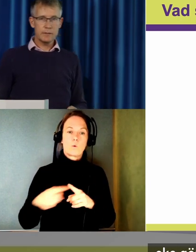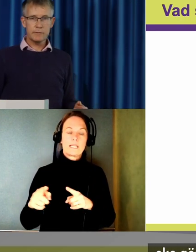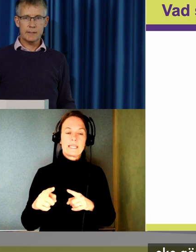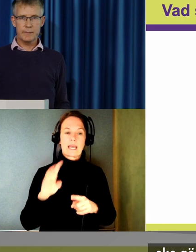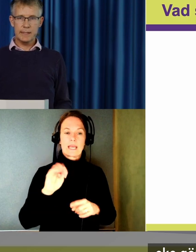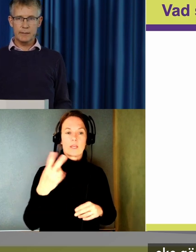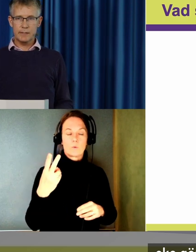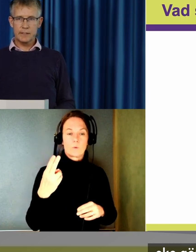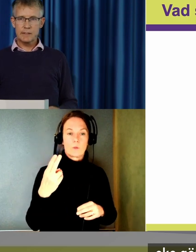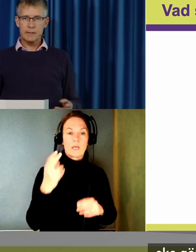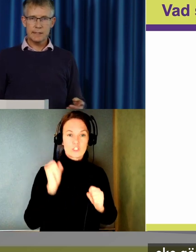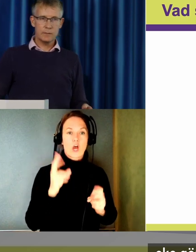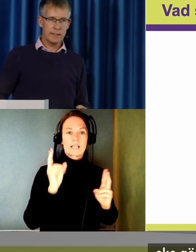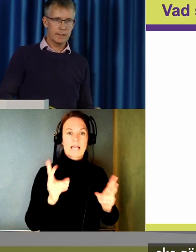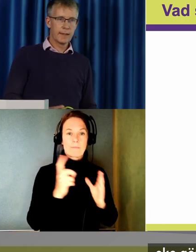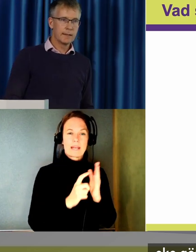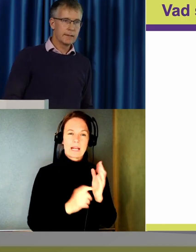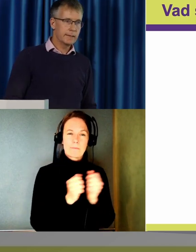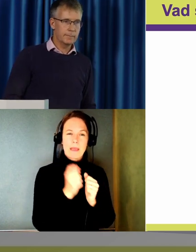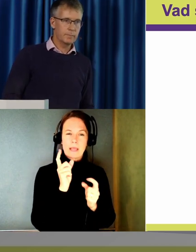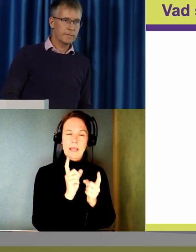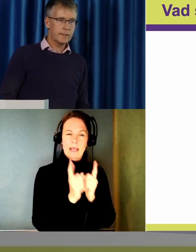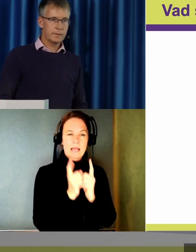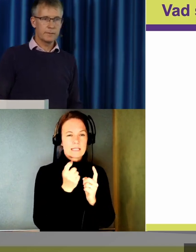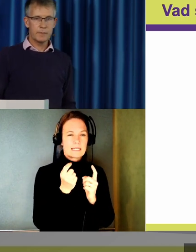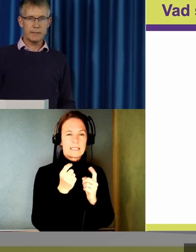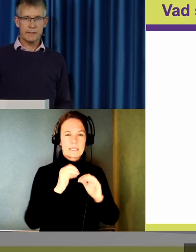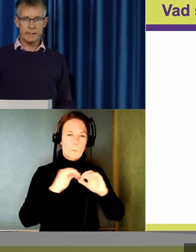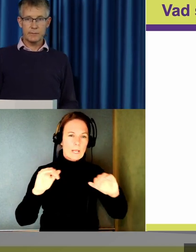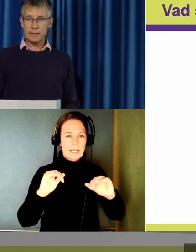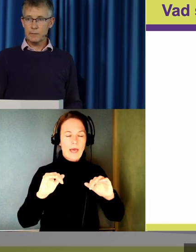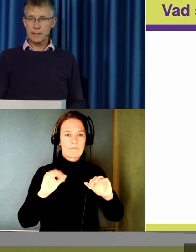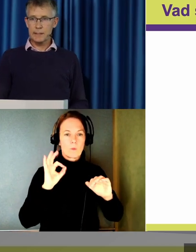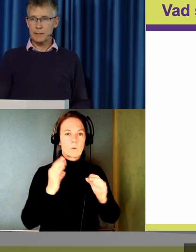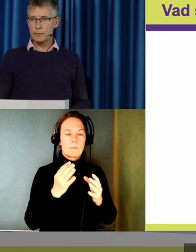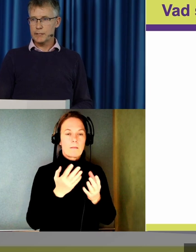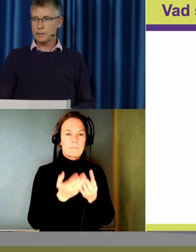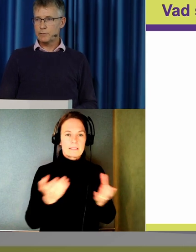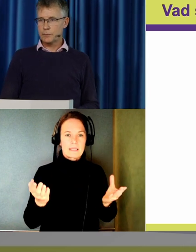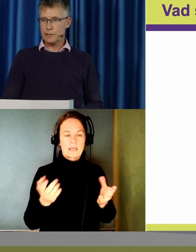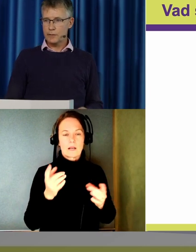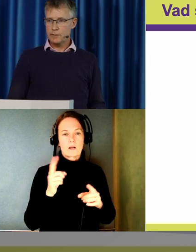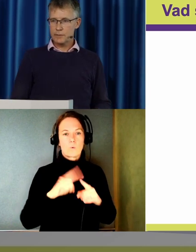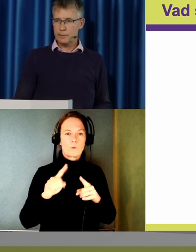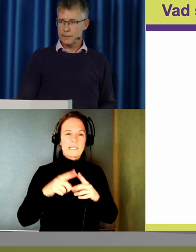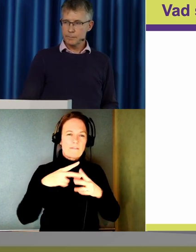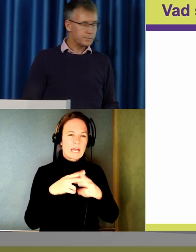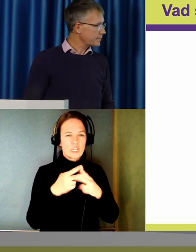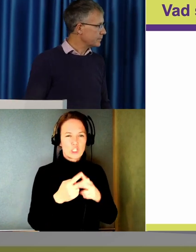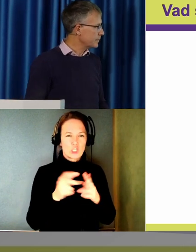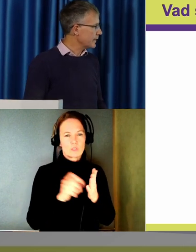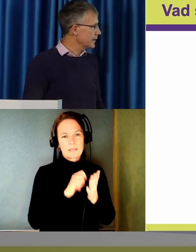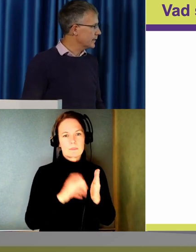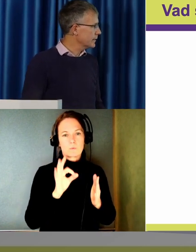EU. Det ska ju vara samma regler men de kanske har lite olika. Ja, hur man presenterar och lite olika knep och verktyg för att klara av kraven.